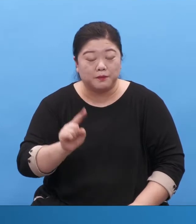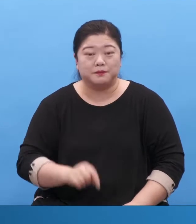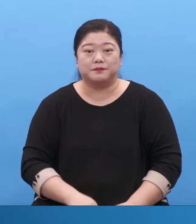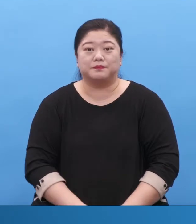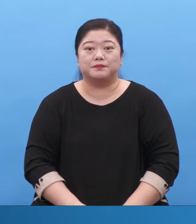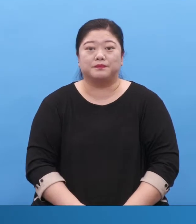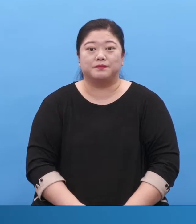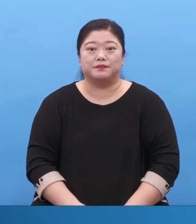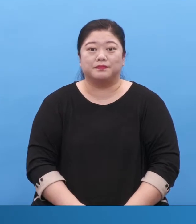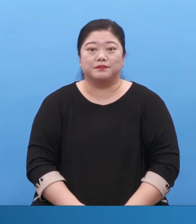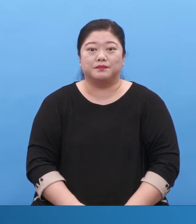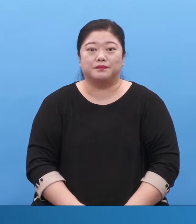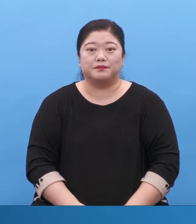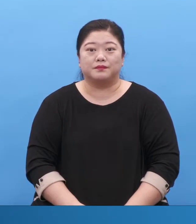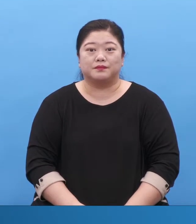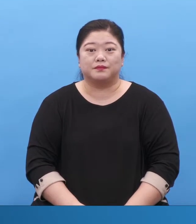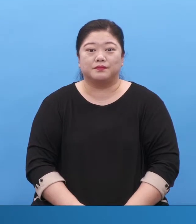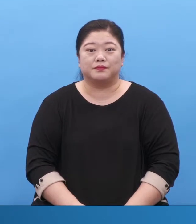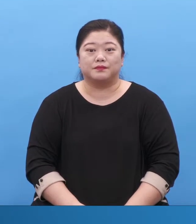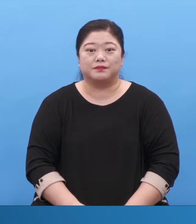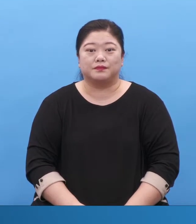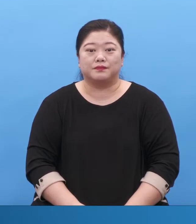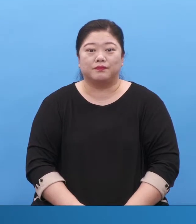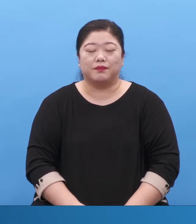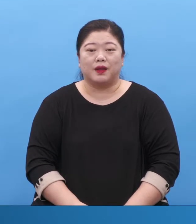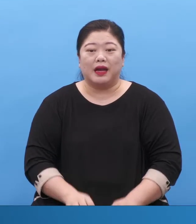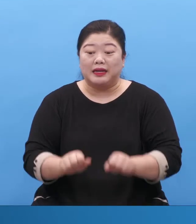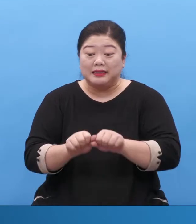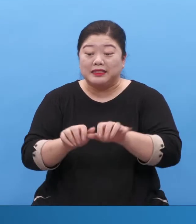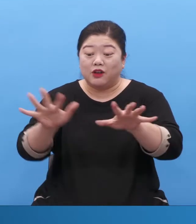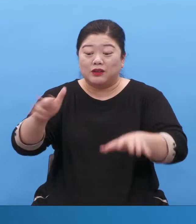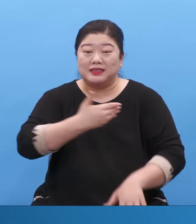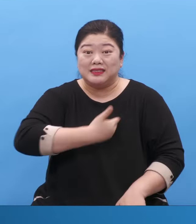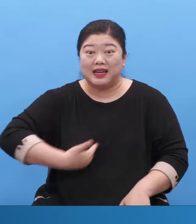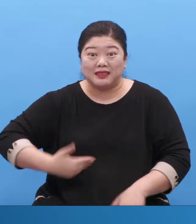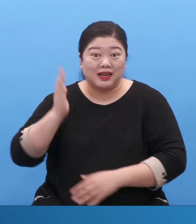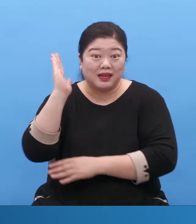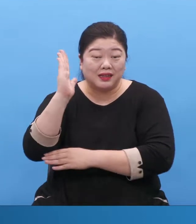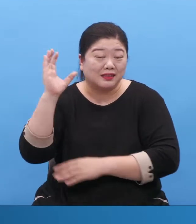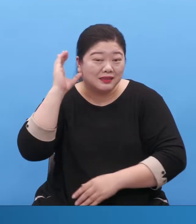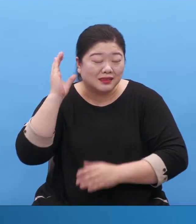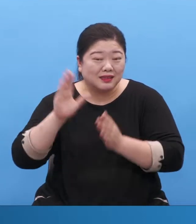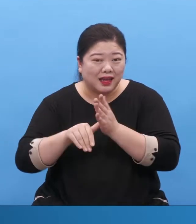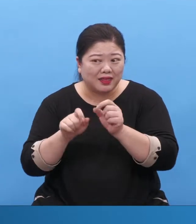여러분들은 흩어진 제자들은 주로 성교사님들이 많고 중요한 분들이 많지요.